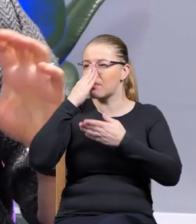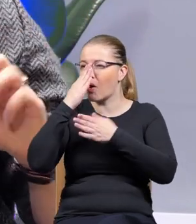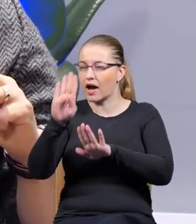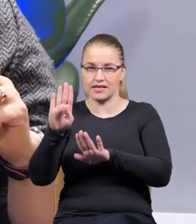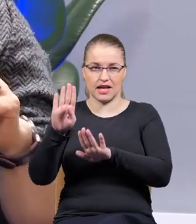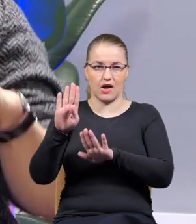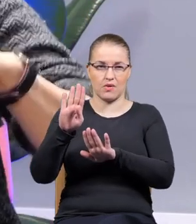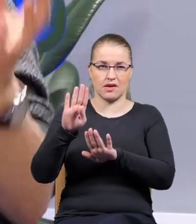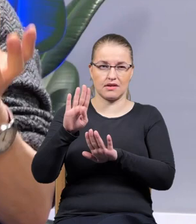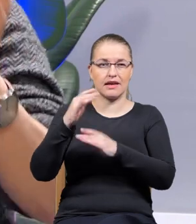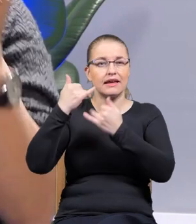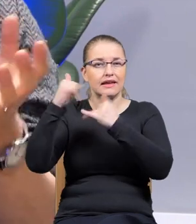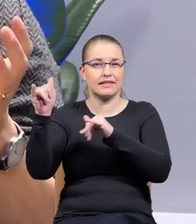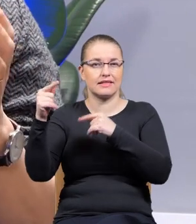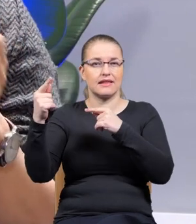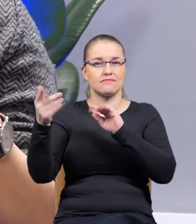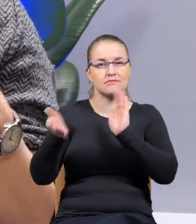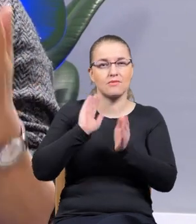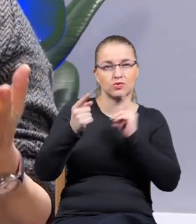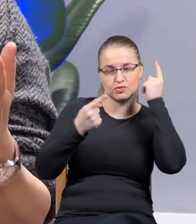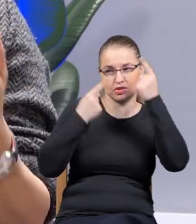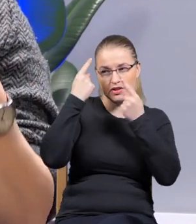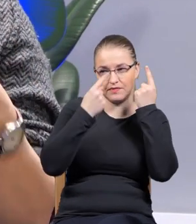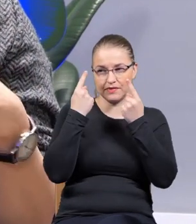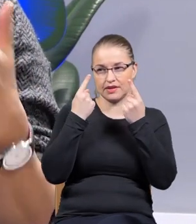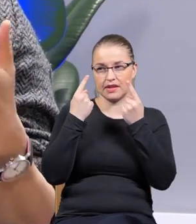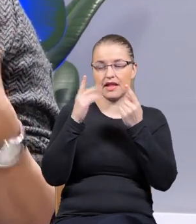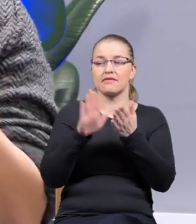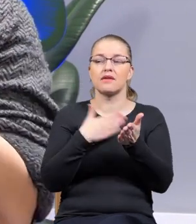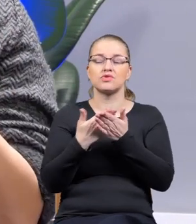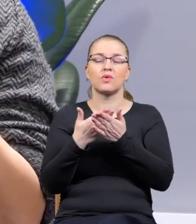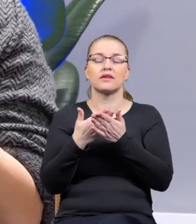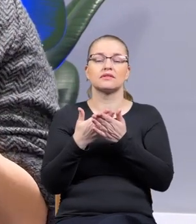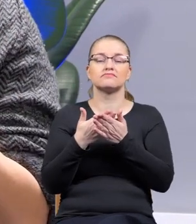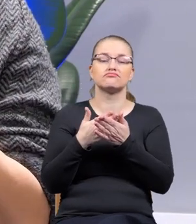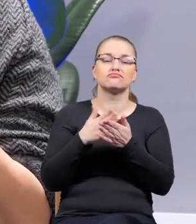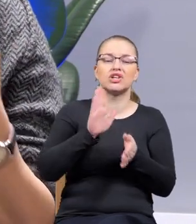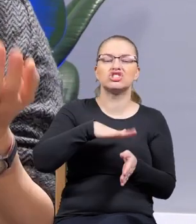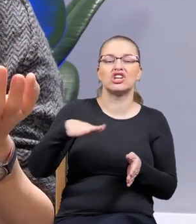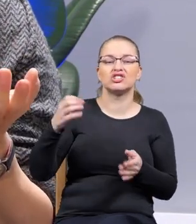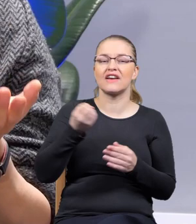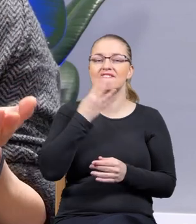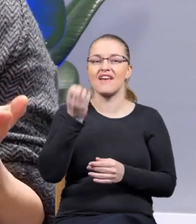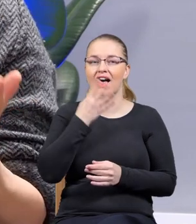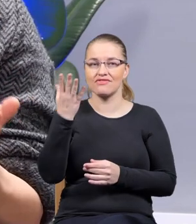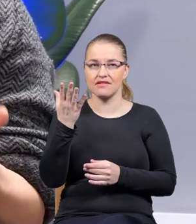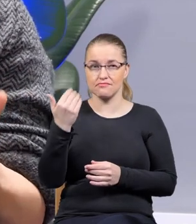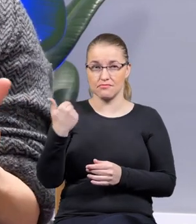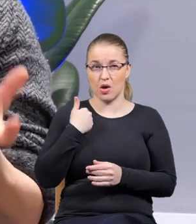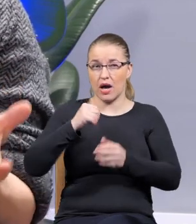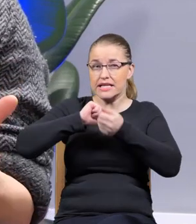inny wymiar albo wręcz wywracały na nicę jakiś stosunek. Na przykład to, co zrobiły dzieci kwiaty, to była